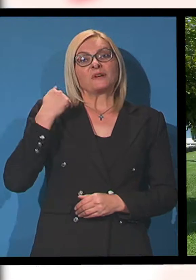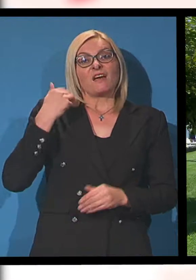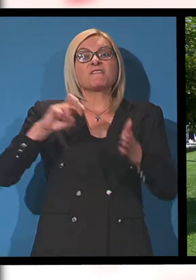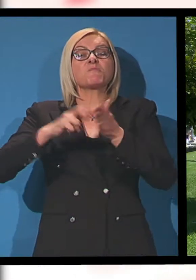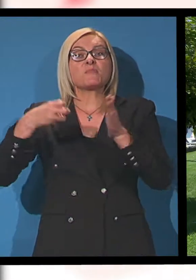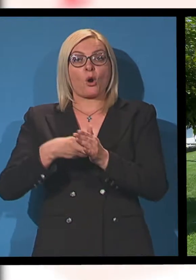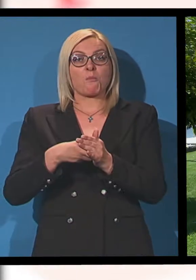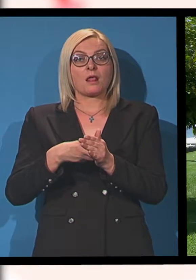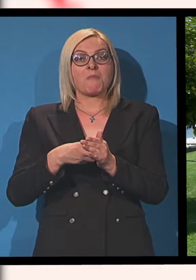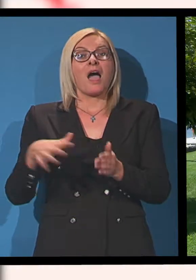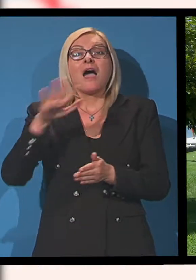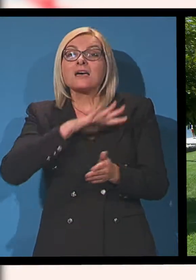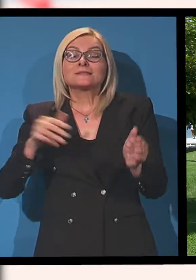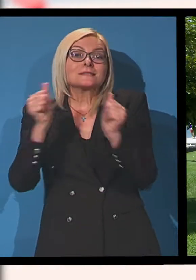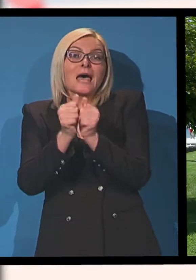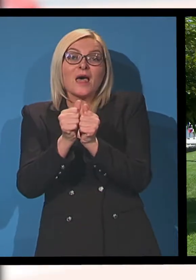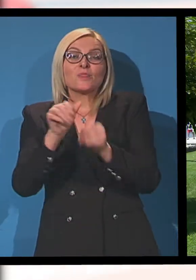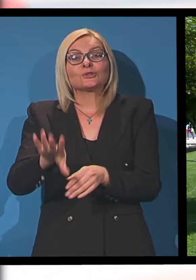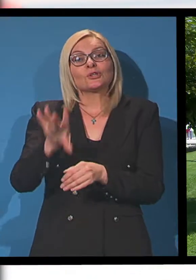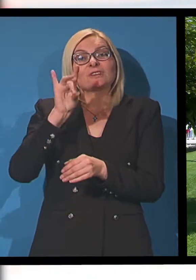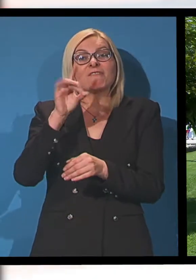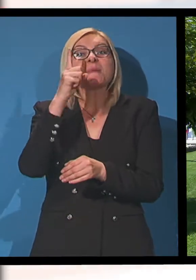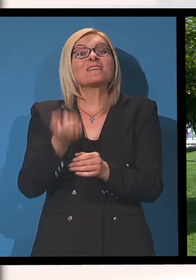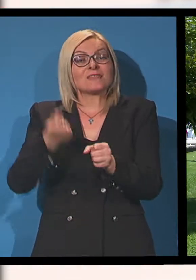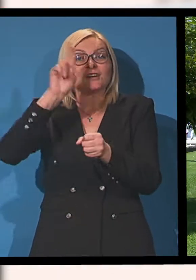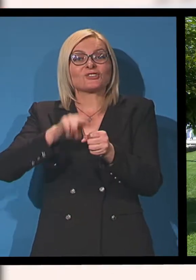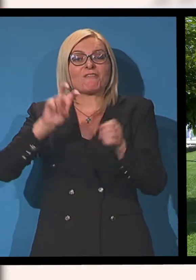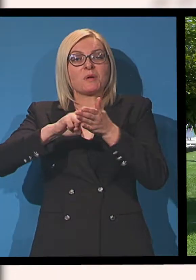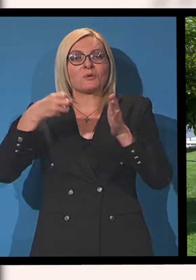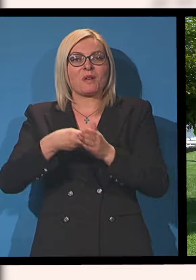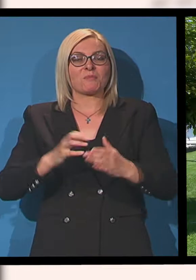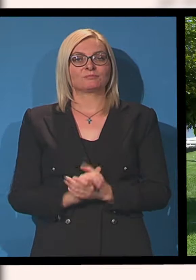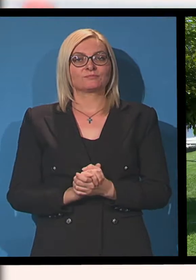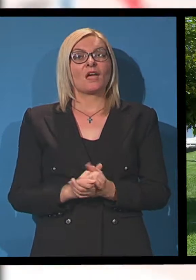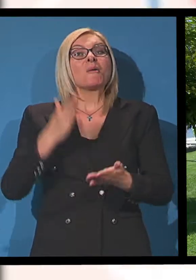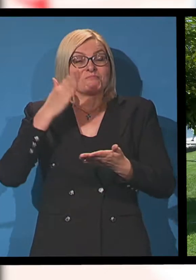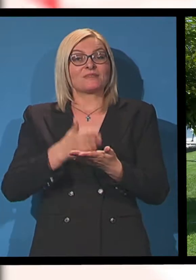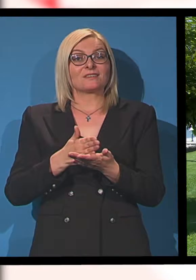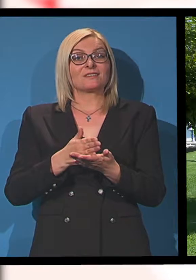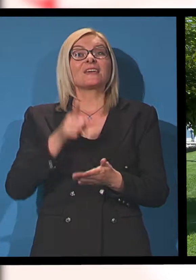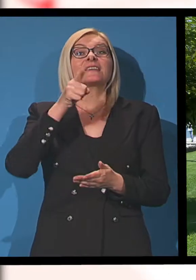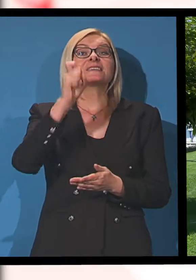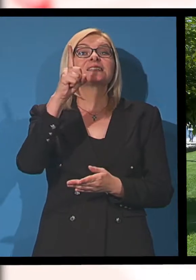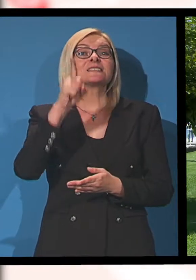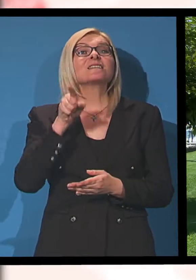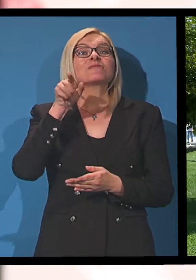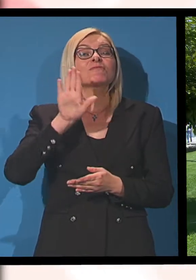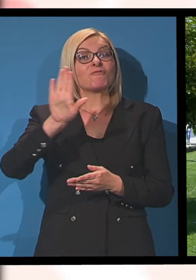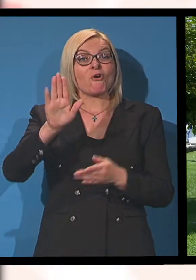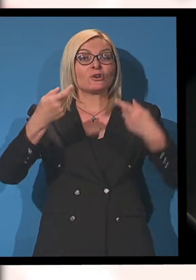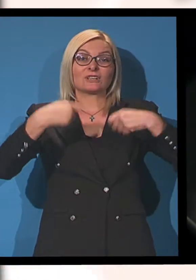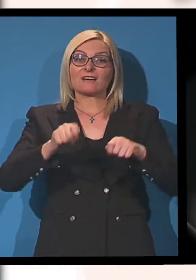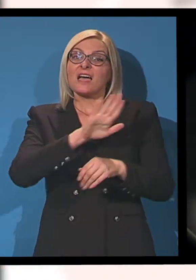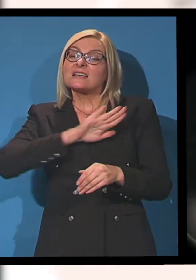Пријави проблем, заедно да откриваме и да решаваме проблеми, бидеќи Ти си твојот град.